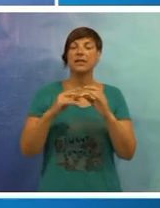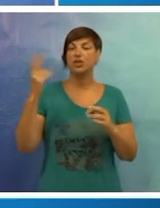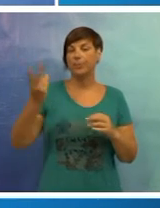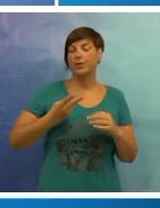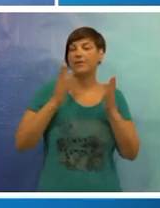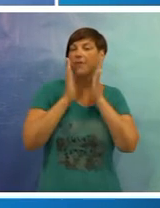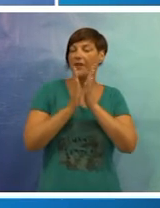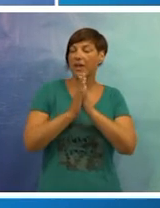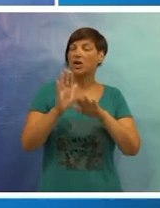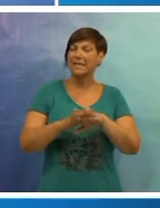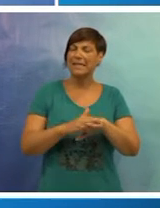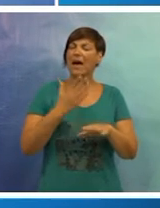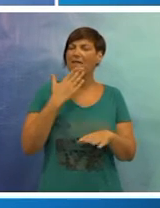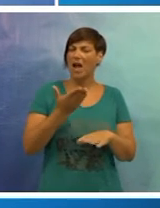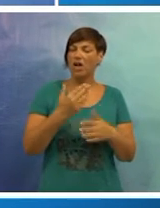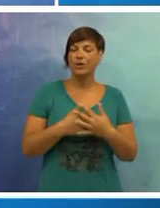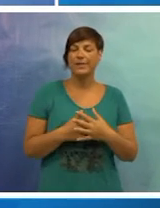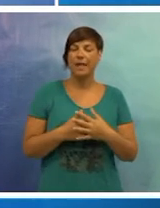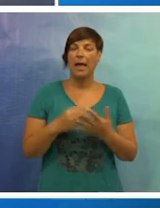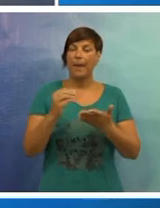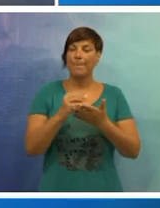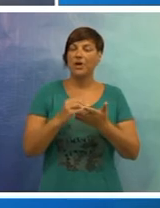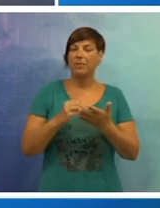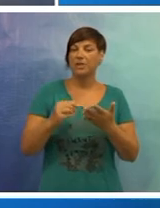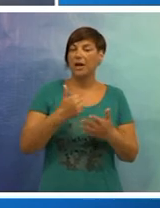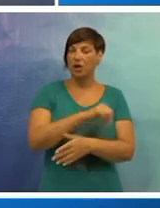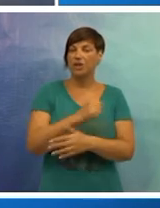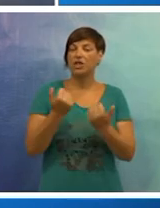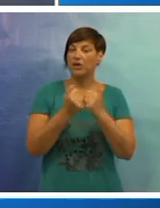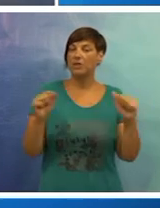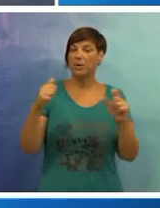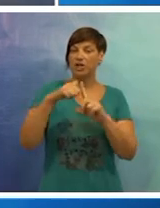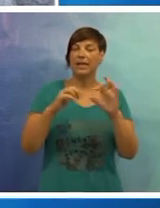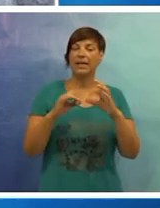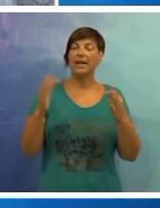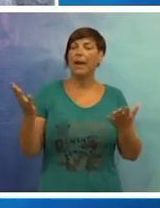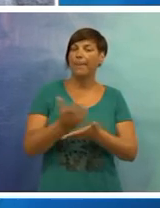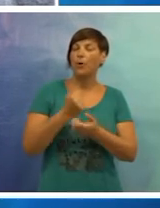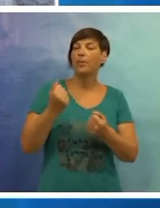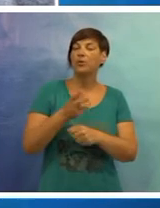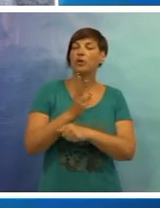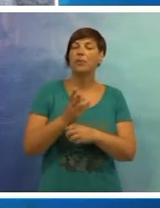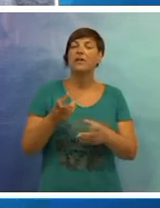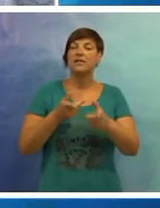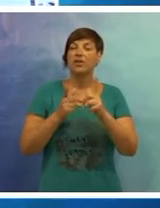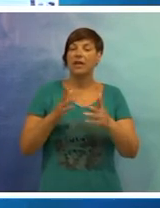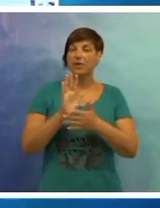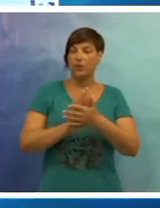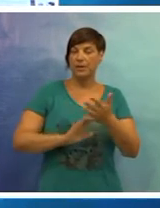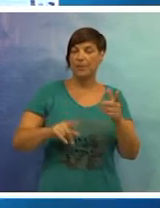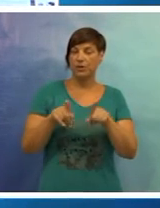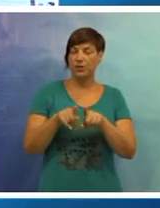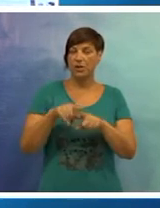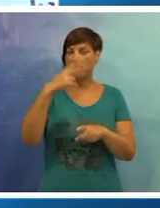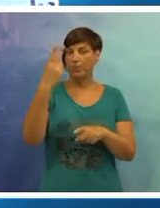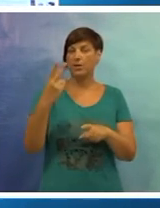pozvao je vjernike na empatiju i zahvalnost. Program obilježavanja godišnjice oslobođenja knina i pobjede u domovinskom ratu započeo